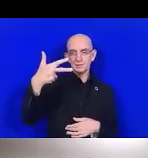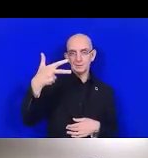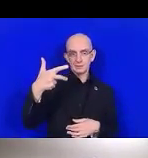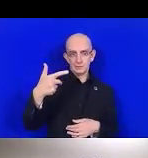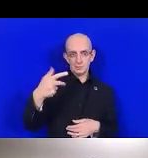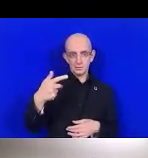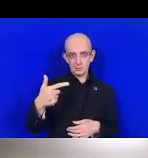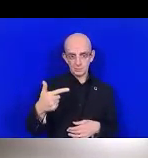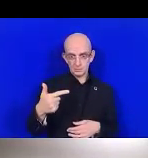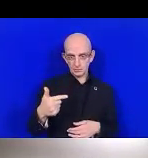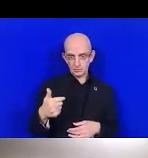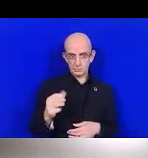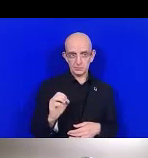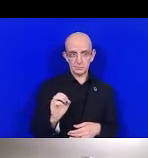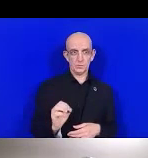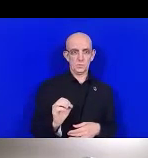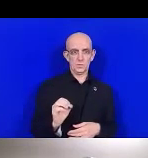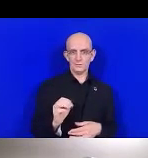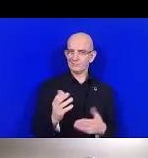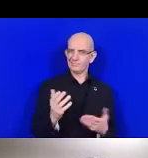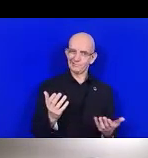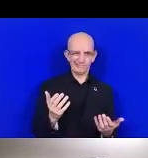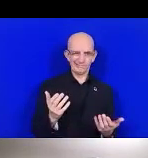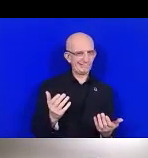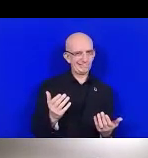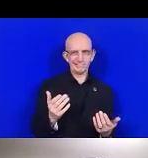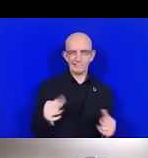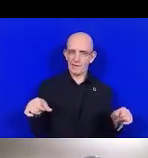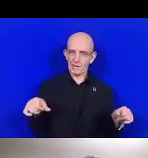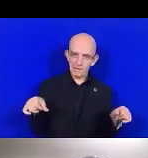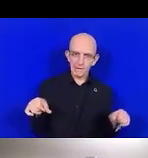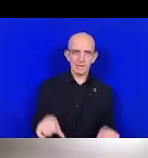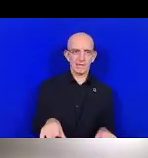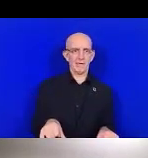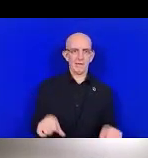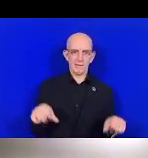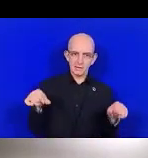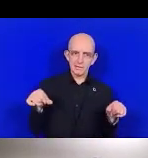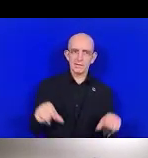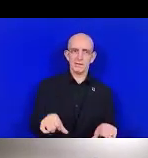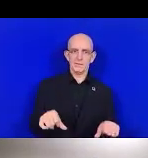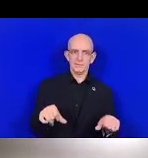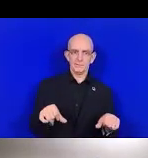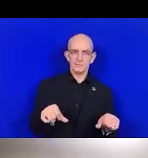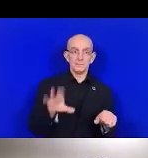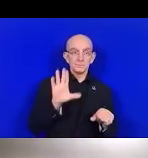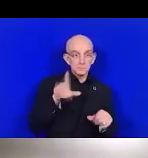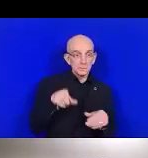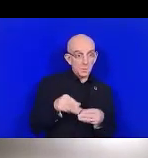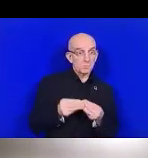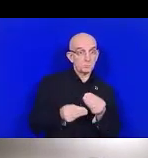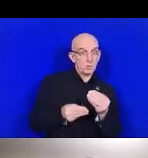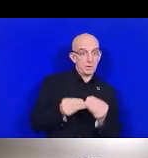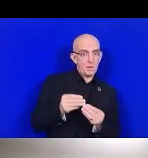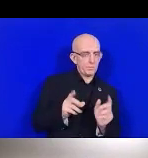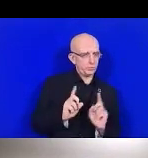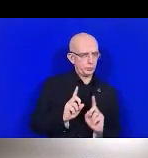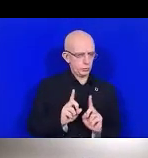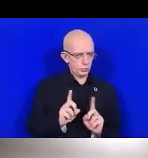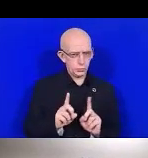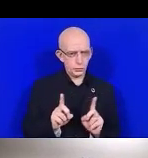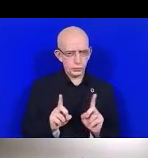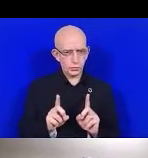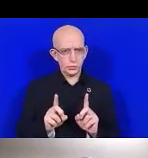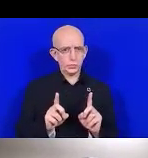Mais nous n'avons pas vu cela ou considéré cela comme un problème, davantage comme une opportunité pour pouvoir avancer tous ensemble